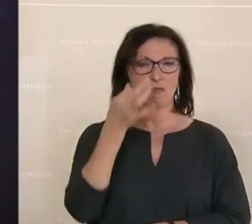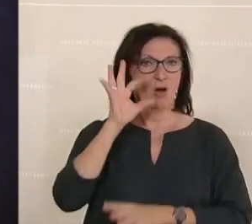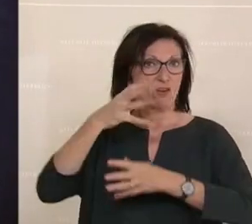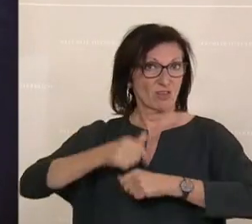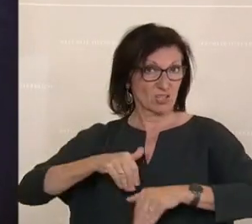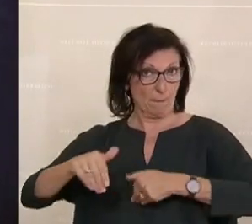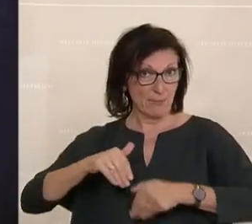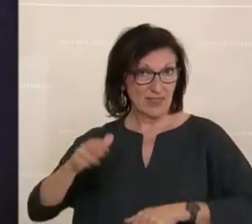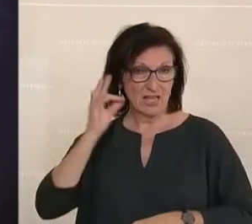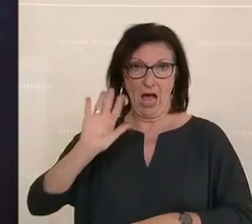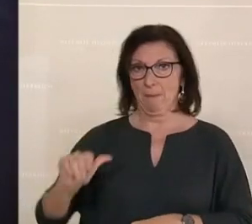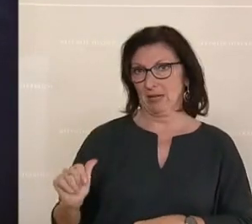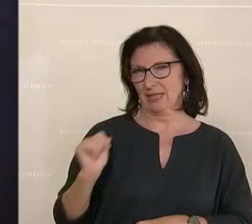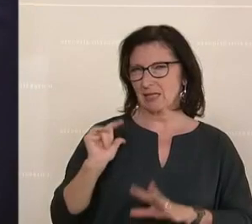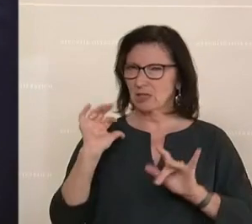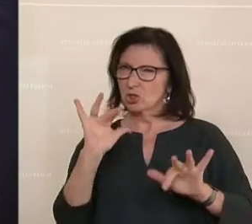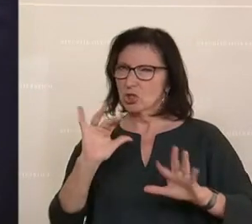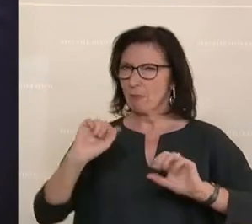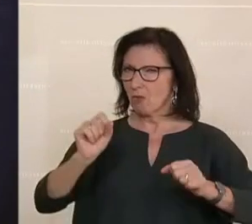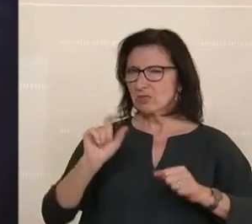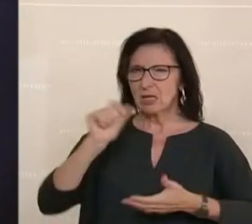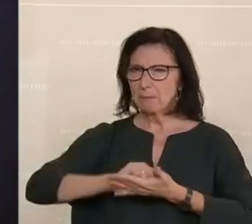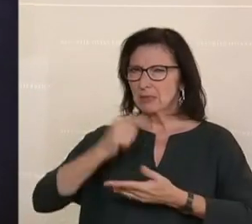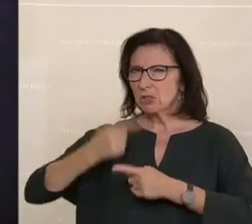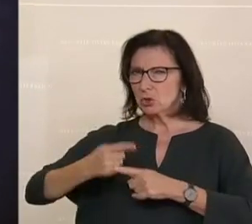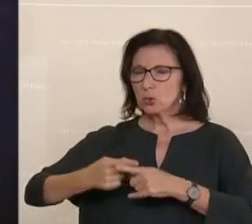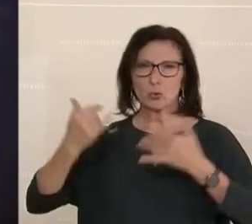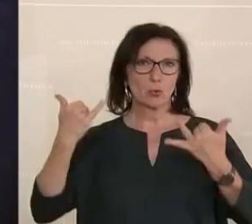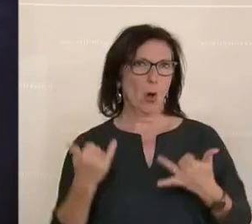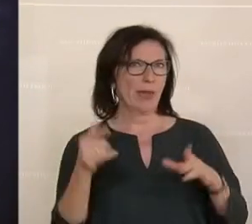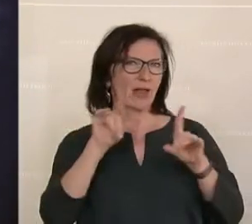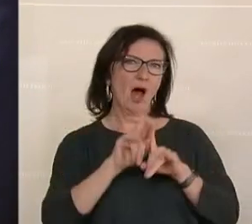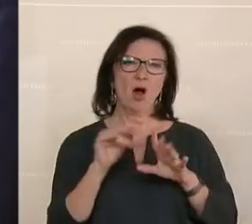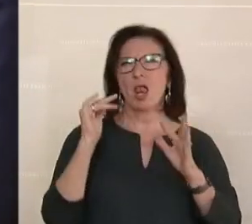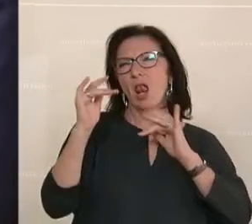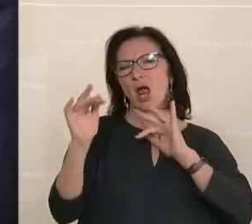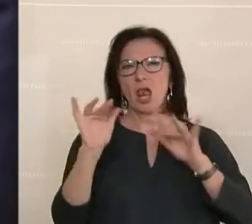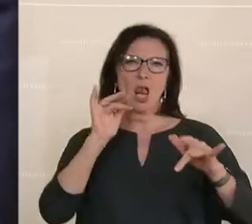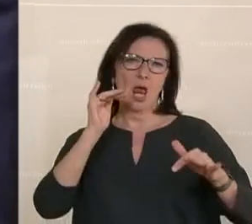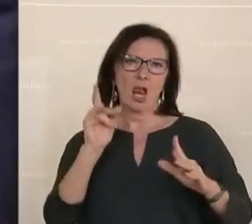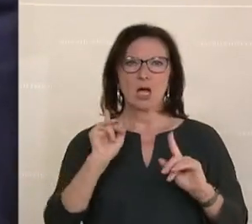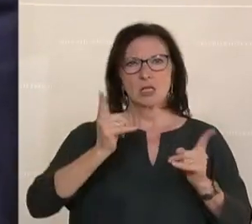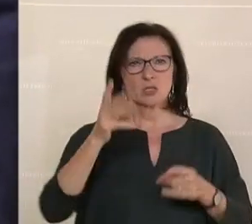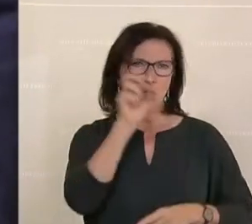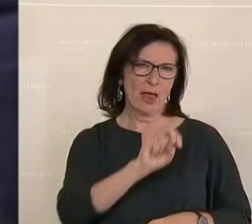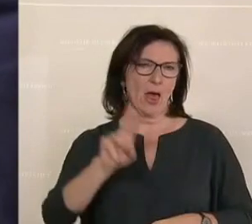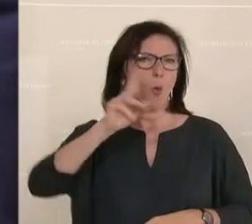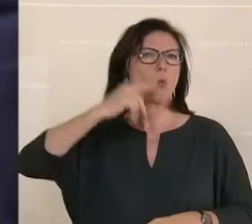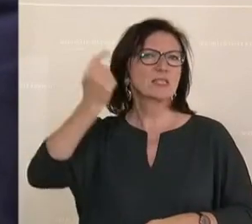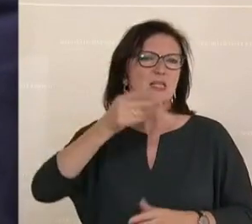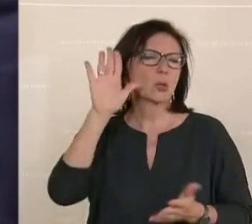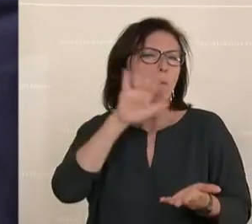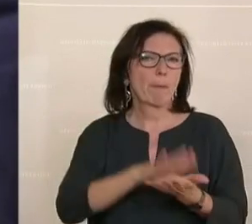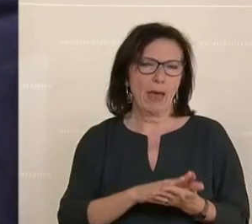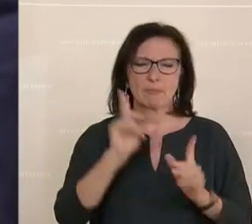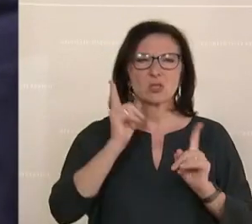gestern eine Charme-Offensive. Sie sieht es in der Pressestunde und auch heute hier flötet sie. Die Beibehaltung der EU-Sanktionen gegen